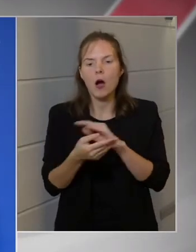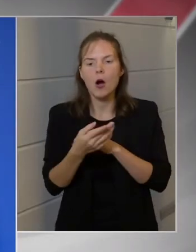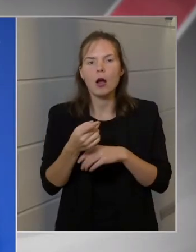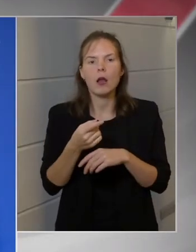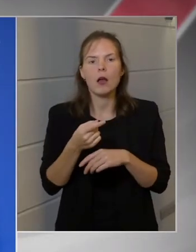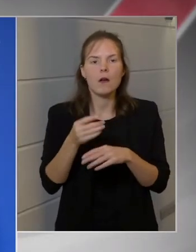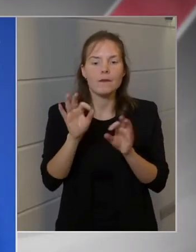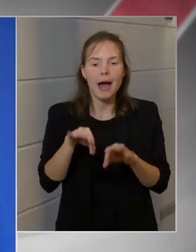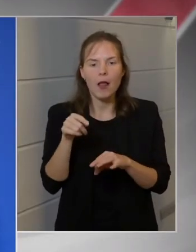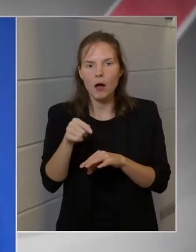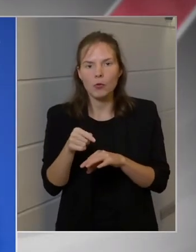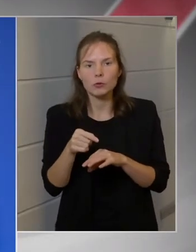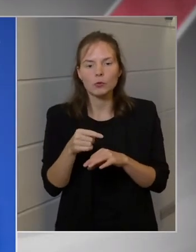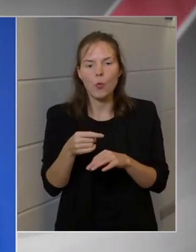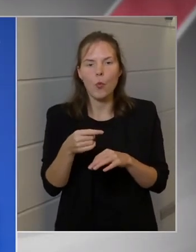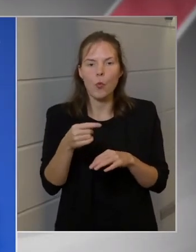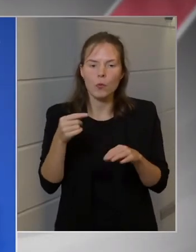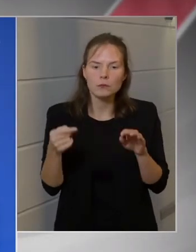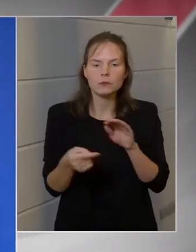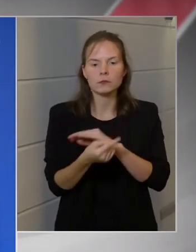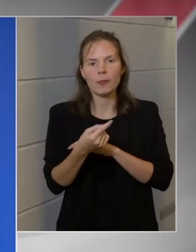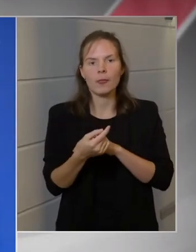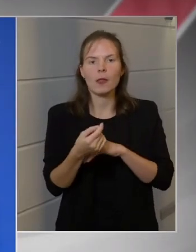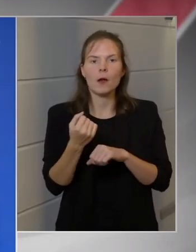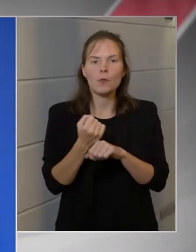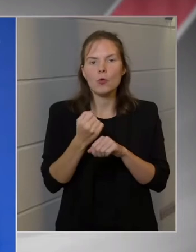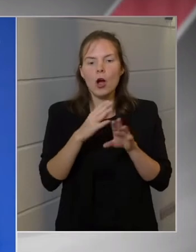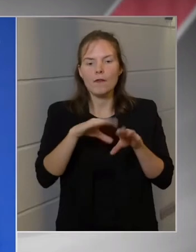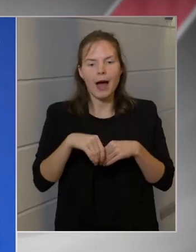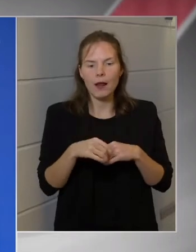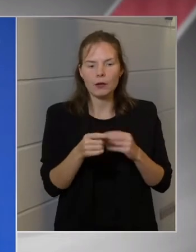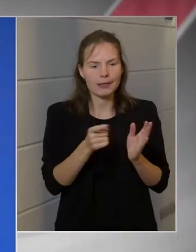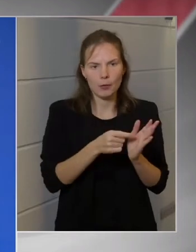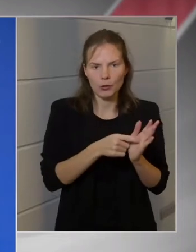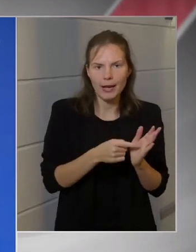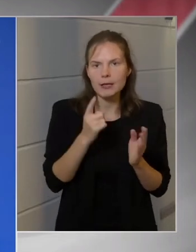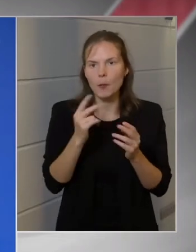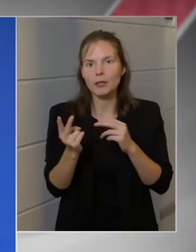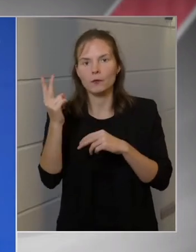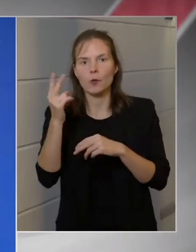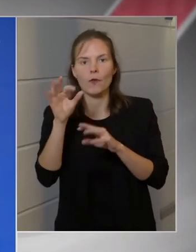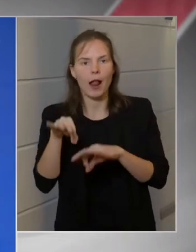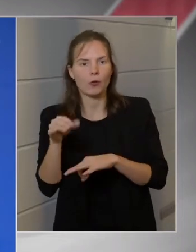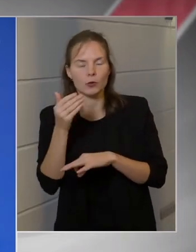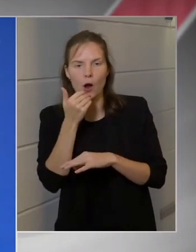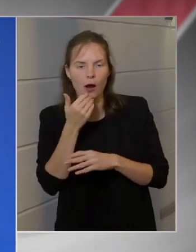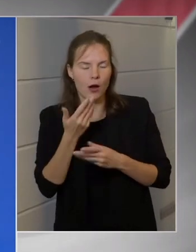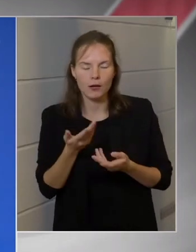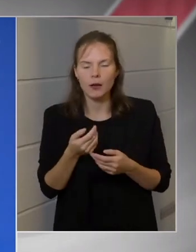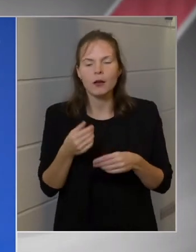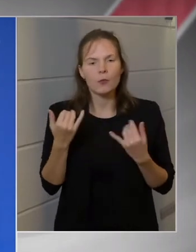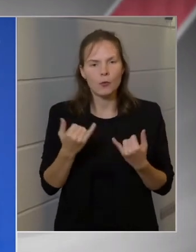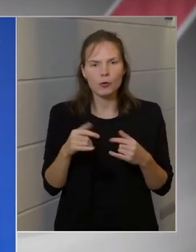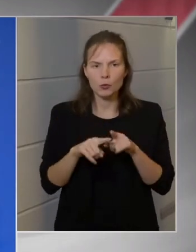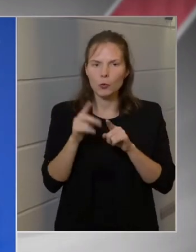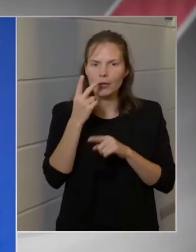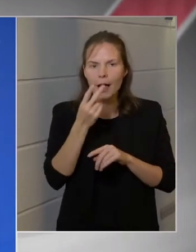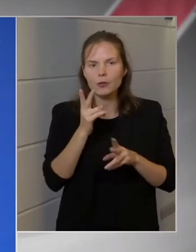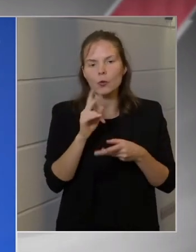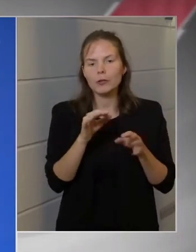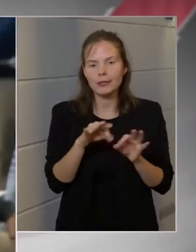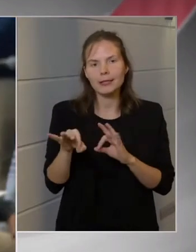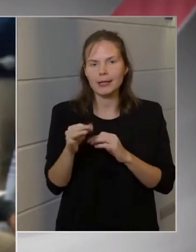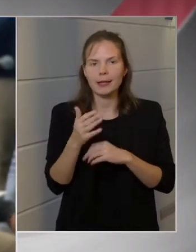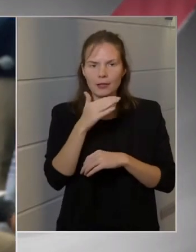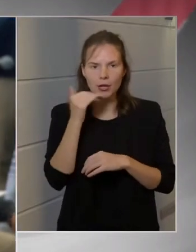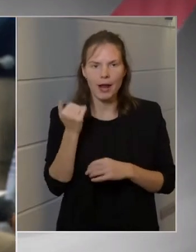a saját munkavállalóit, amire a fővállalkozó kötelezni szeretné. De egyenlőre úgy látjuk, hogy az intézkedés elegendő, amit